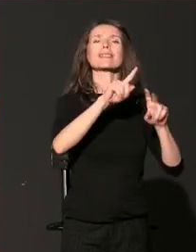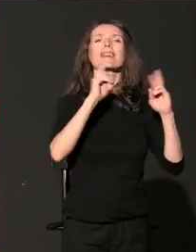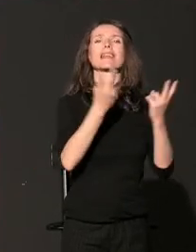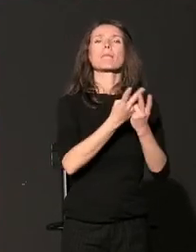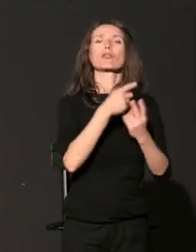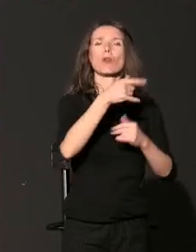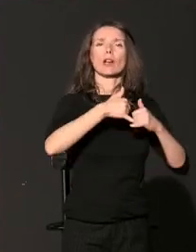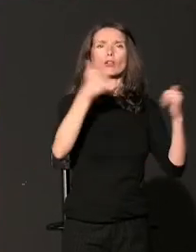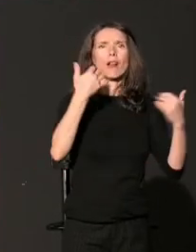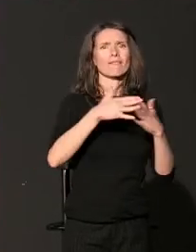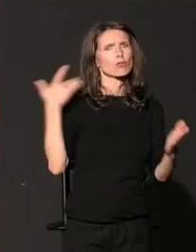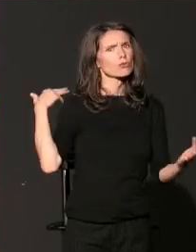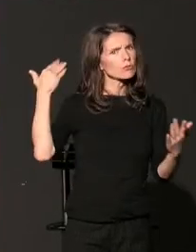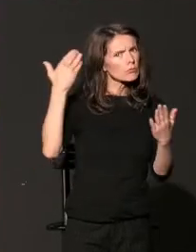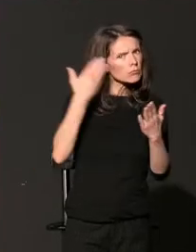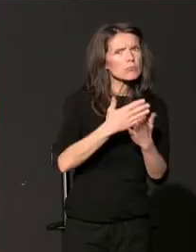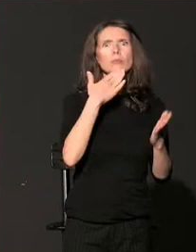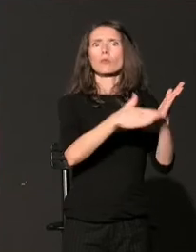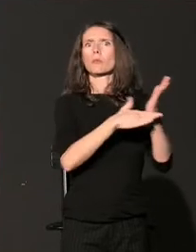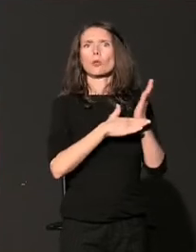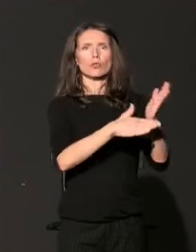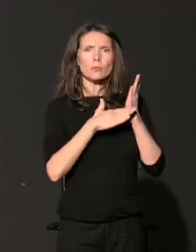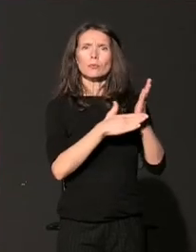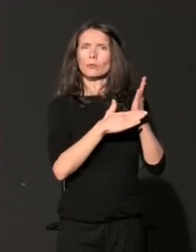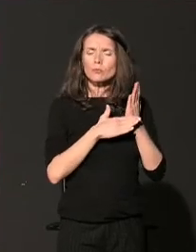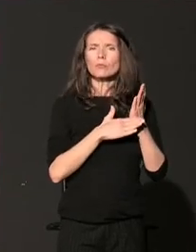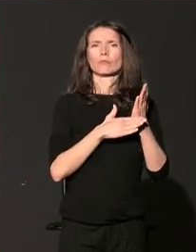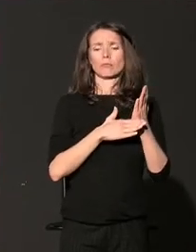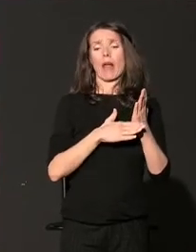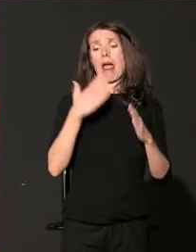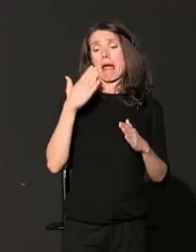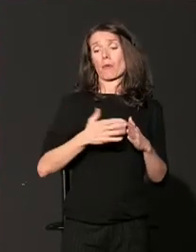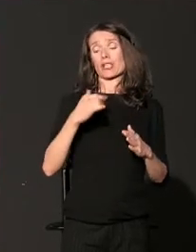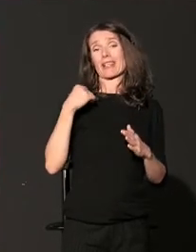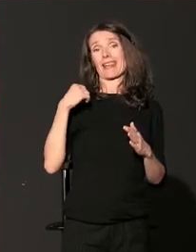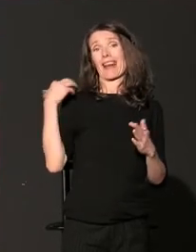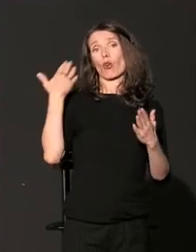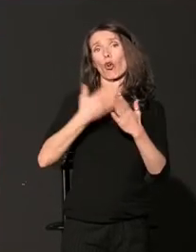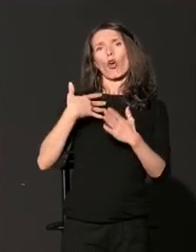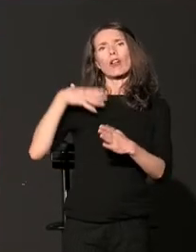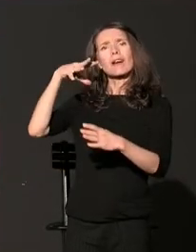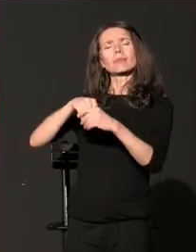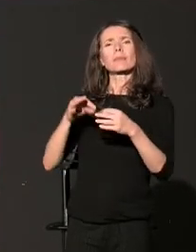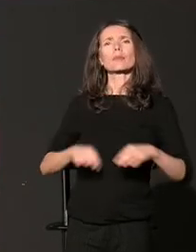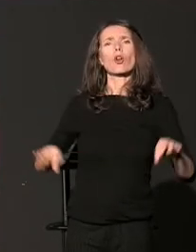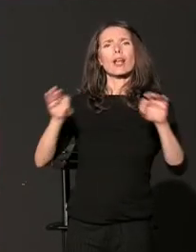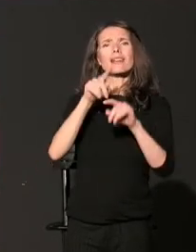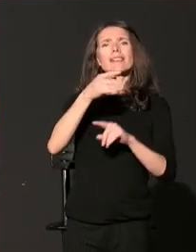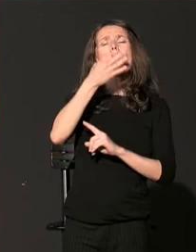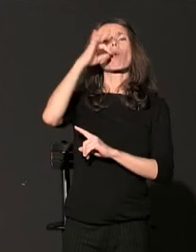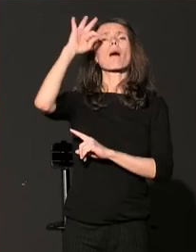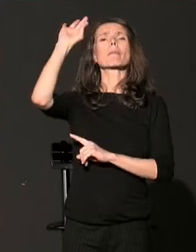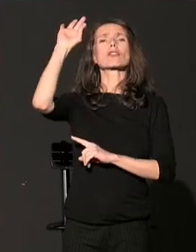nas nesebično već godinama podržava u našim naporima, poslednjih nekoliko u okviru projekta za unapređenje okvira